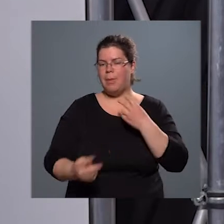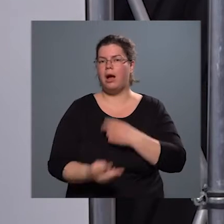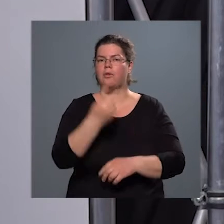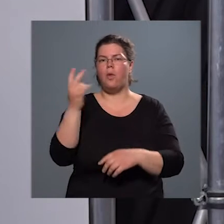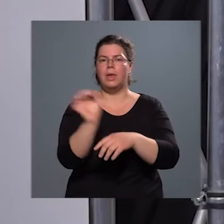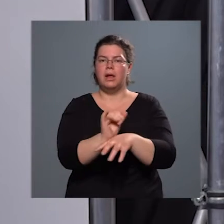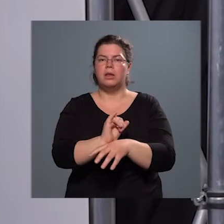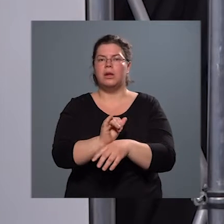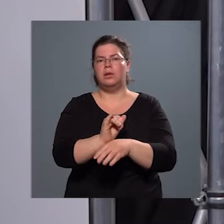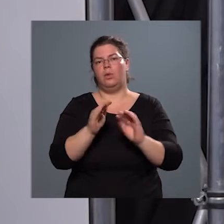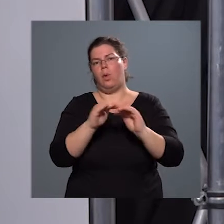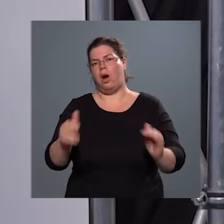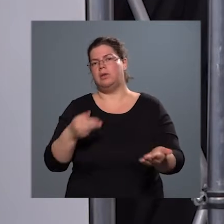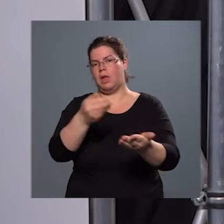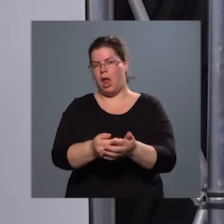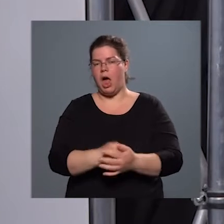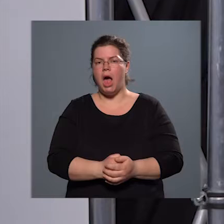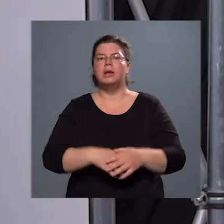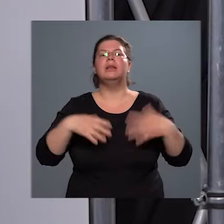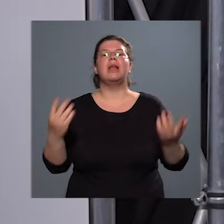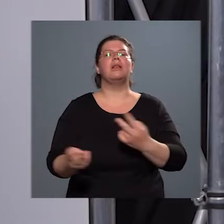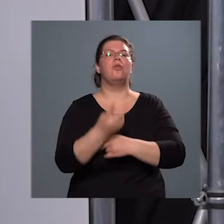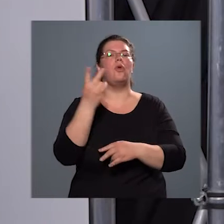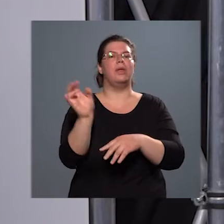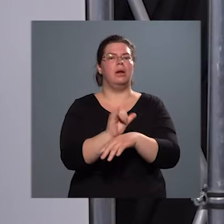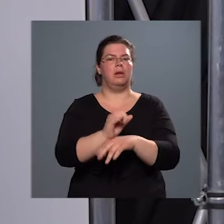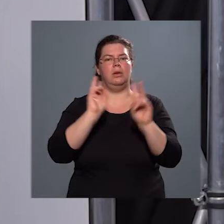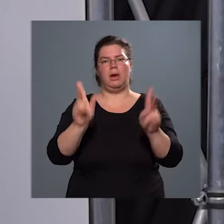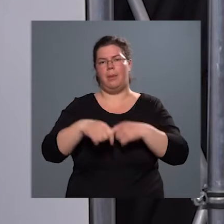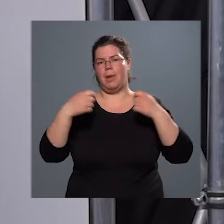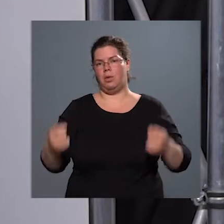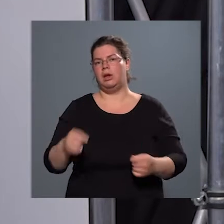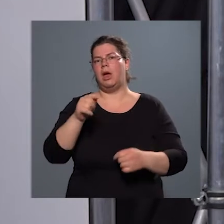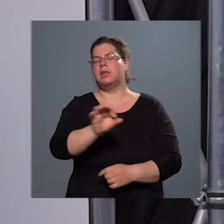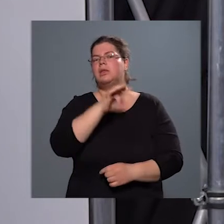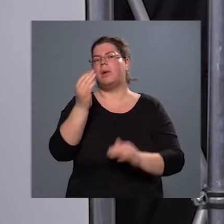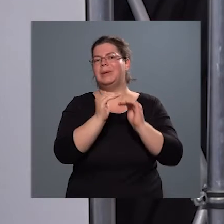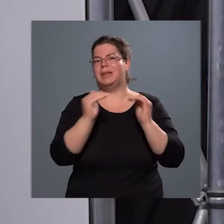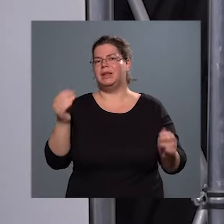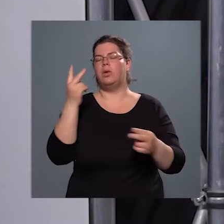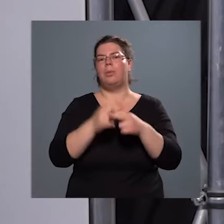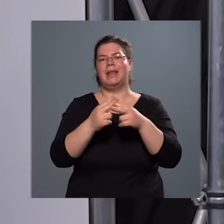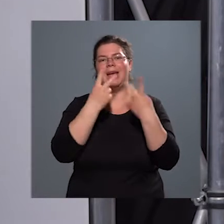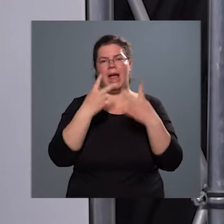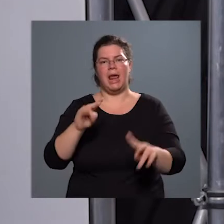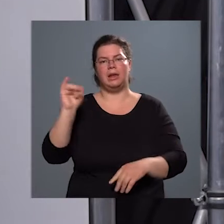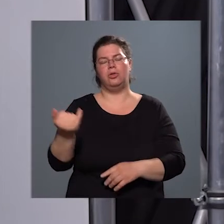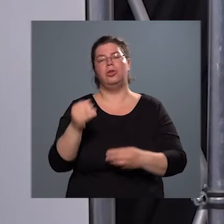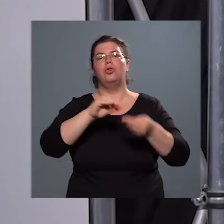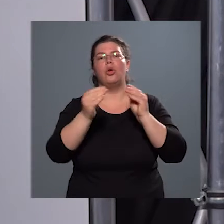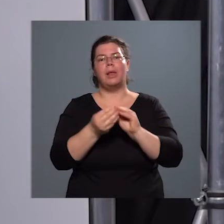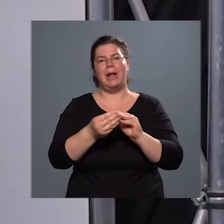azt talán kötnek ki, tehát a főigazgatónak kell megoldani azokat a napi szintű betegellátási és üzemeltetési